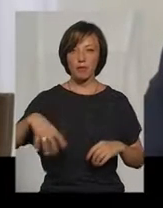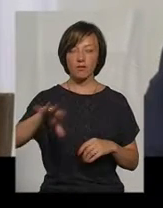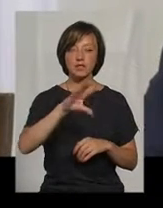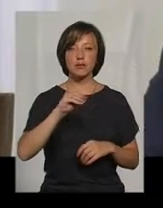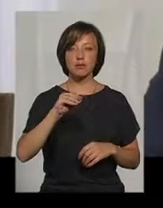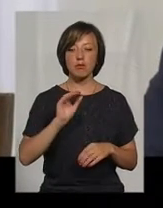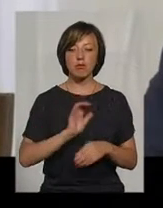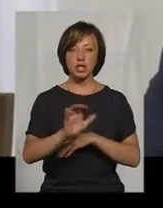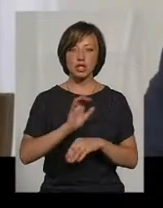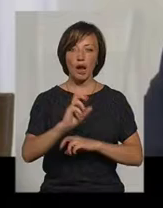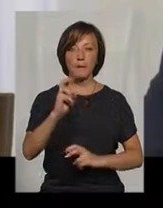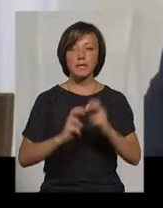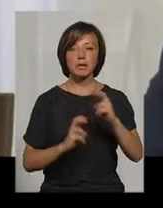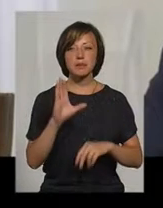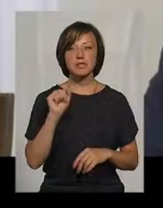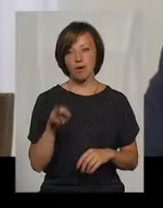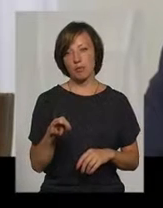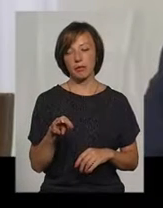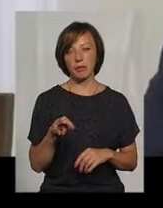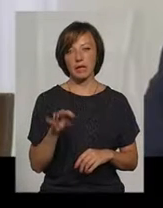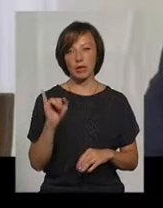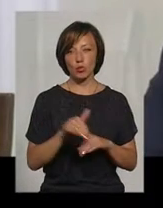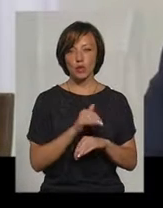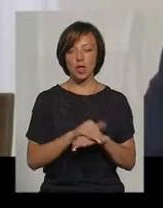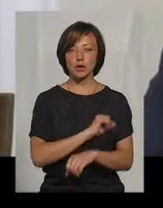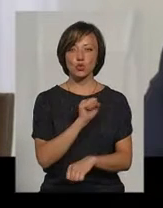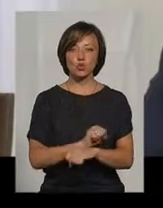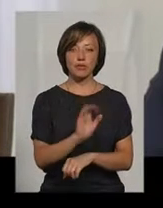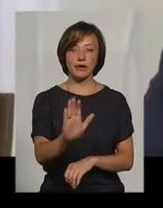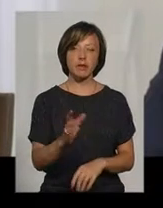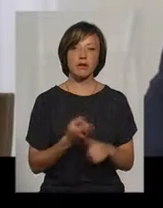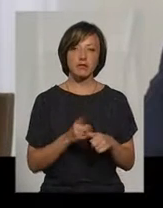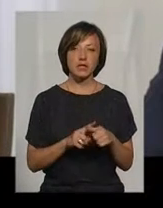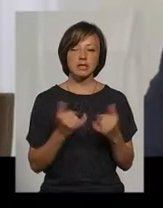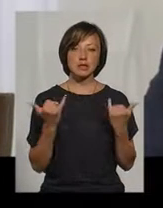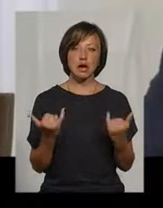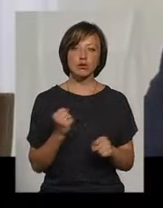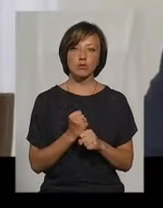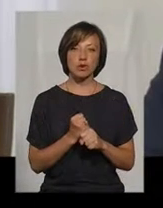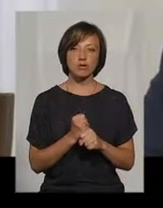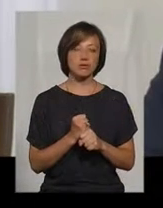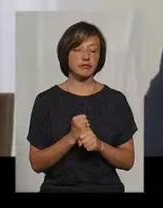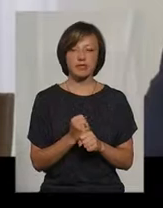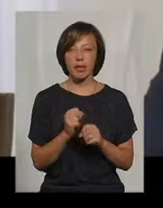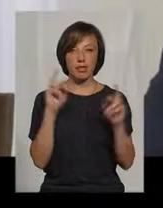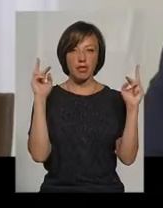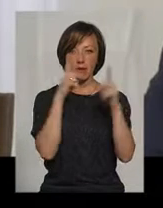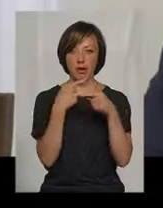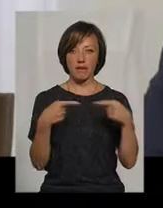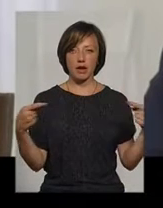постачальним підприємствам. І будь ласка, зупиніть їх, тому що вони зараз роблять абсолютно неправильні речі.